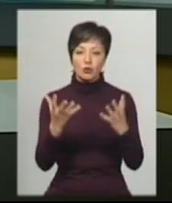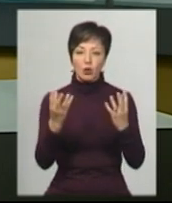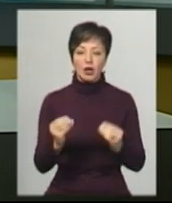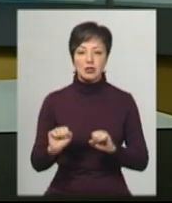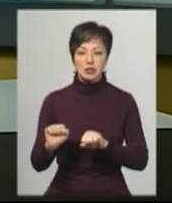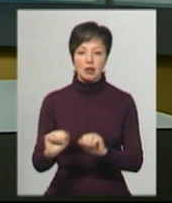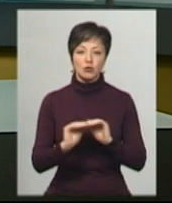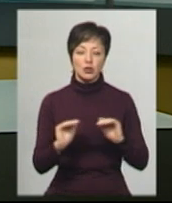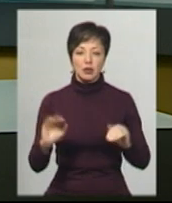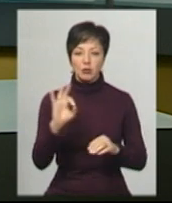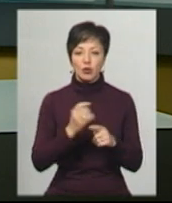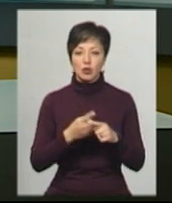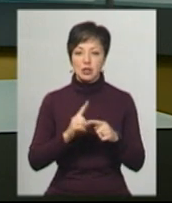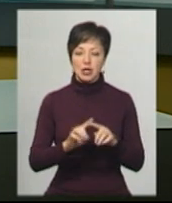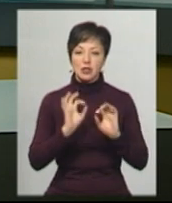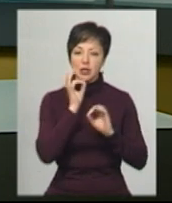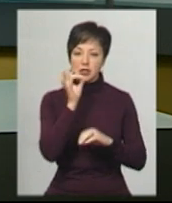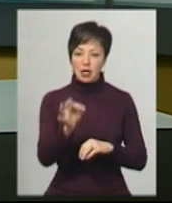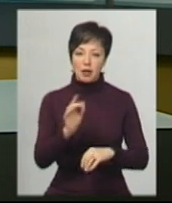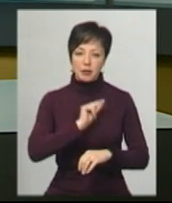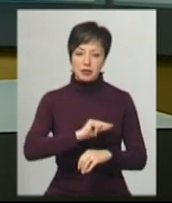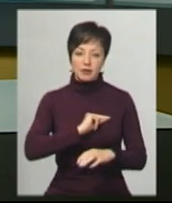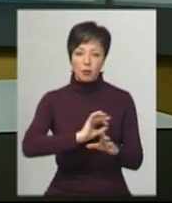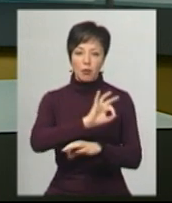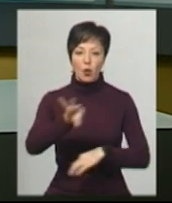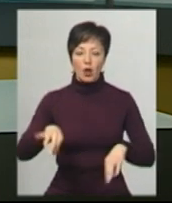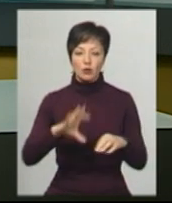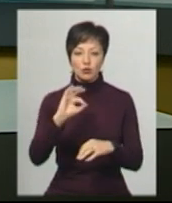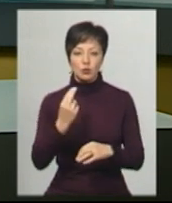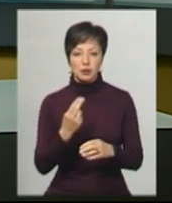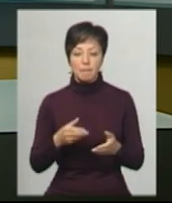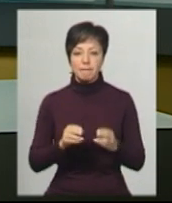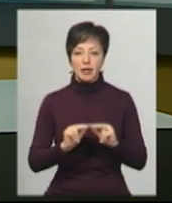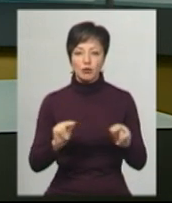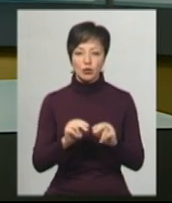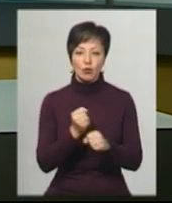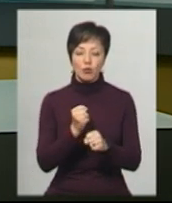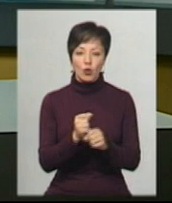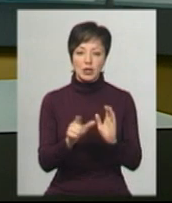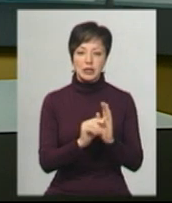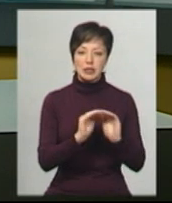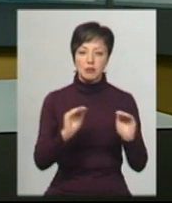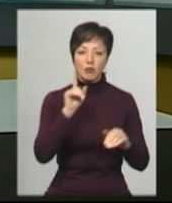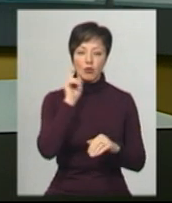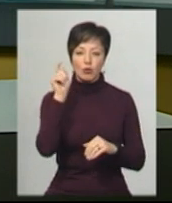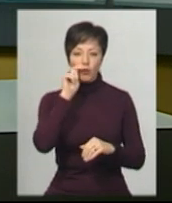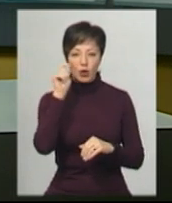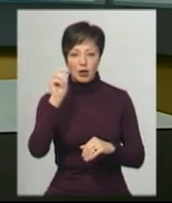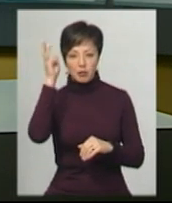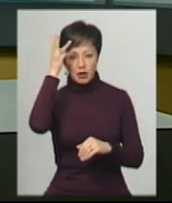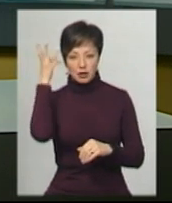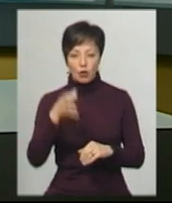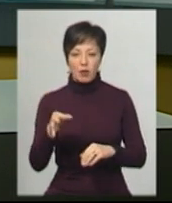захисту дітей. Про це Суспільному сказала працівниця проєкту. «Соціально-педагогічна робота з дітьми та молоддю в Україні» Хмельницького